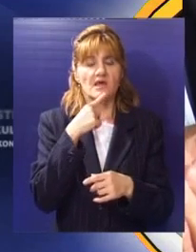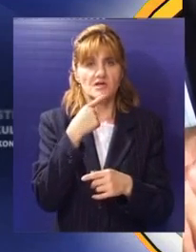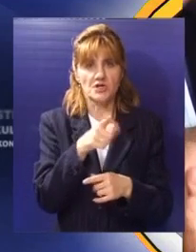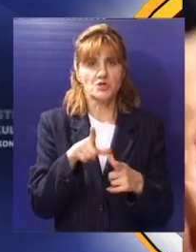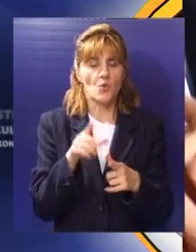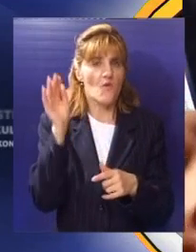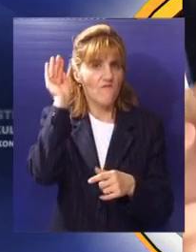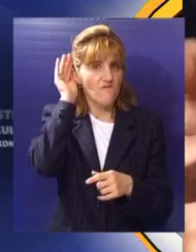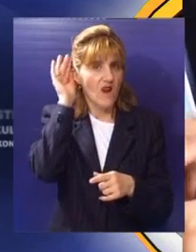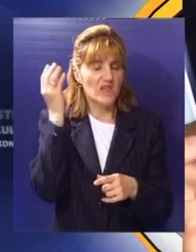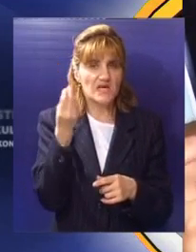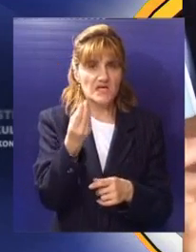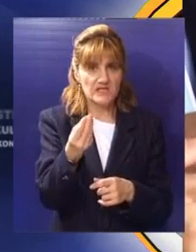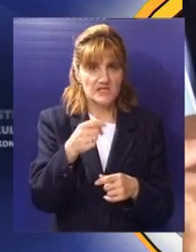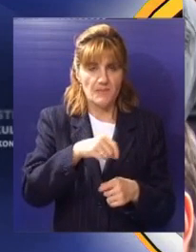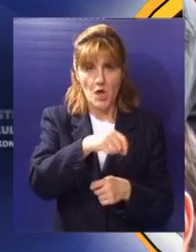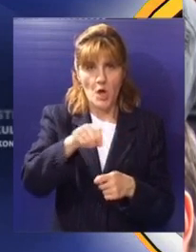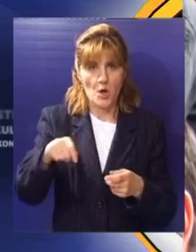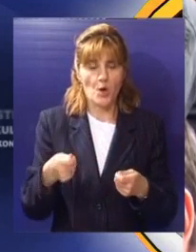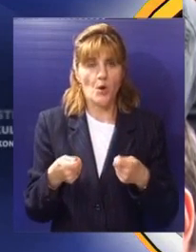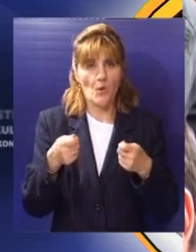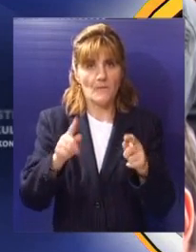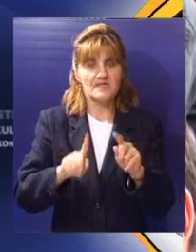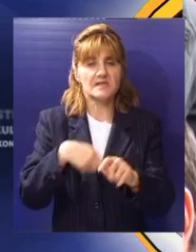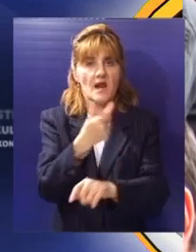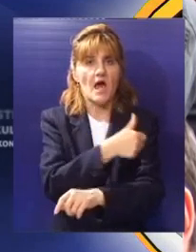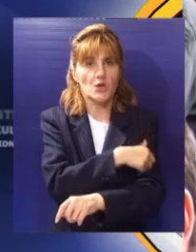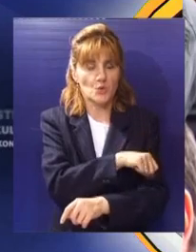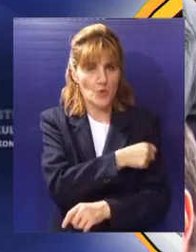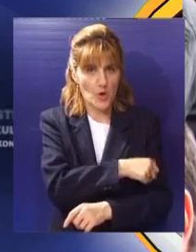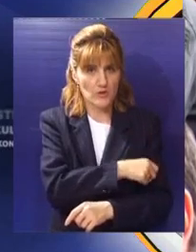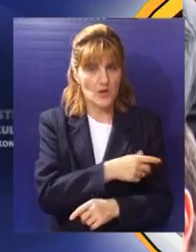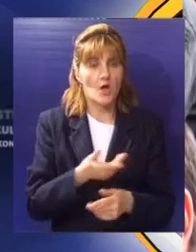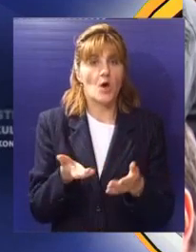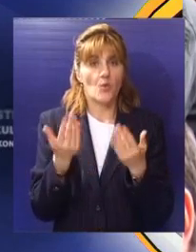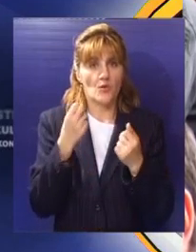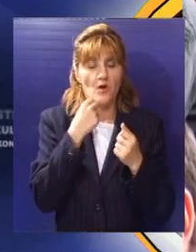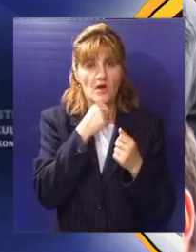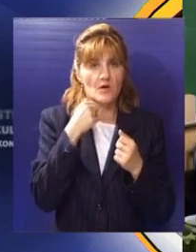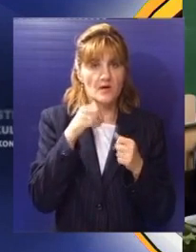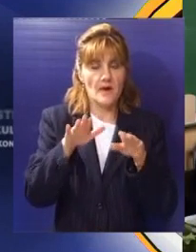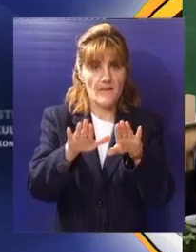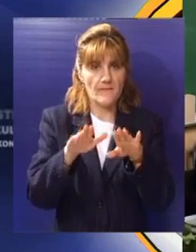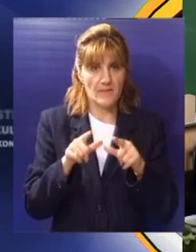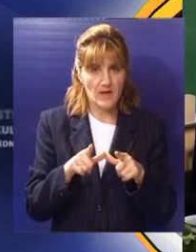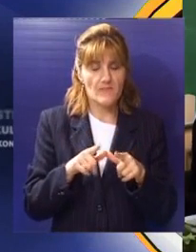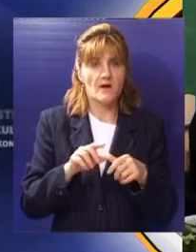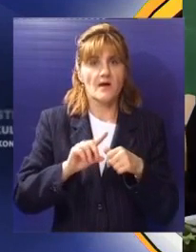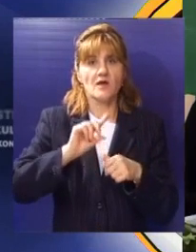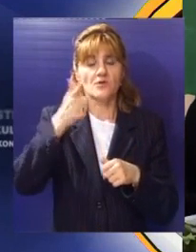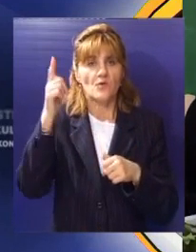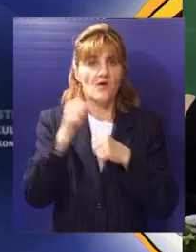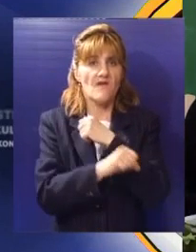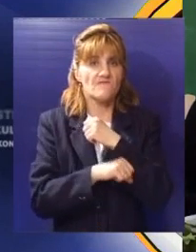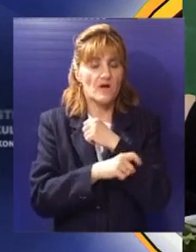nedelje u vladi Srbije naći na usvajanju upisne kvote za narednu studijsku godinu. Ukoliko se one usvoje nijedan fakultet u Srbije